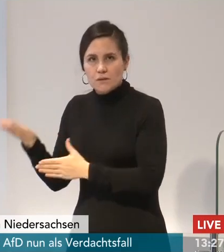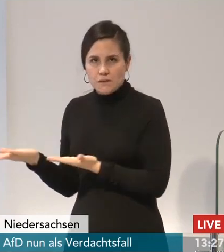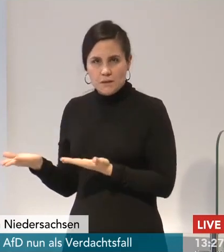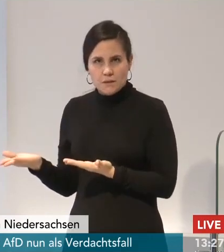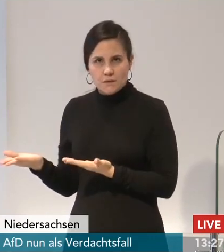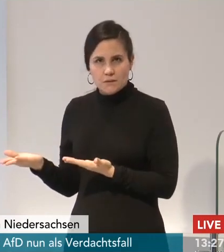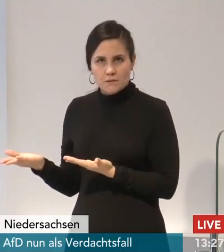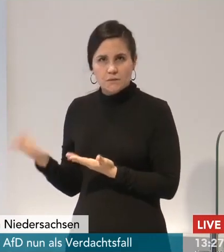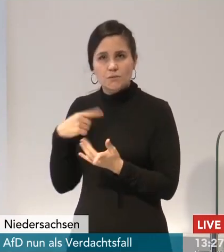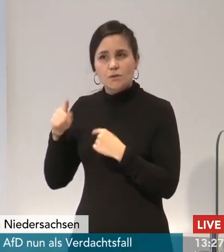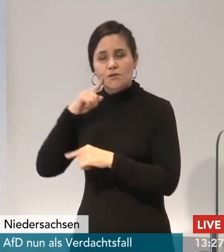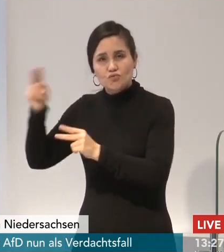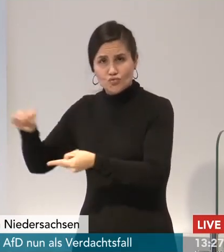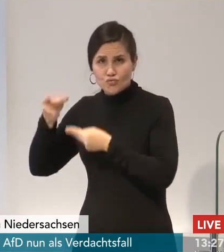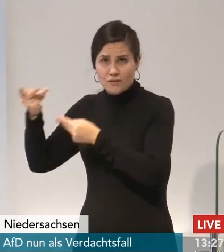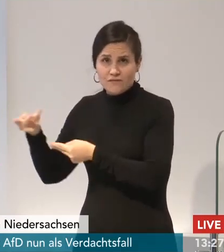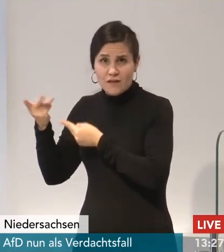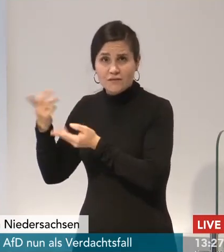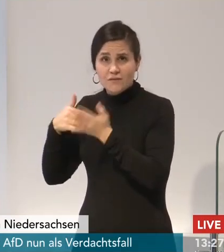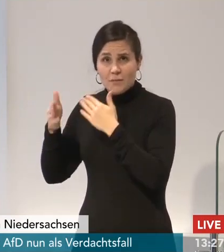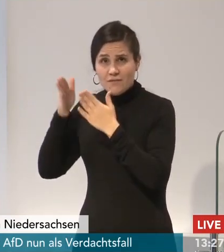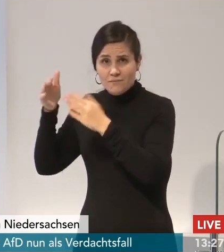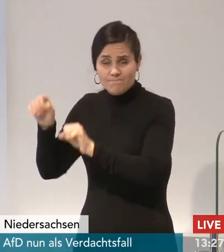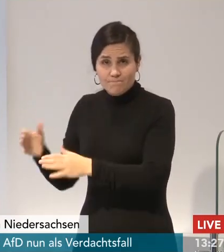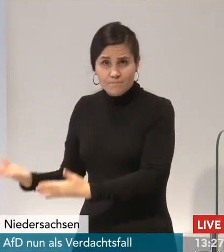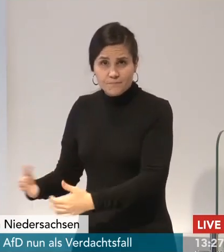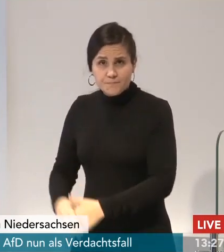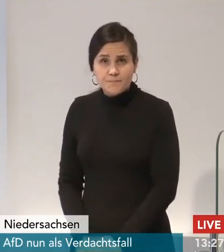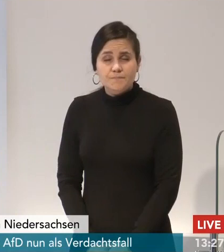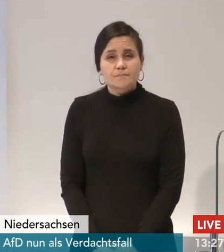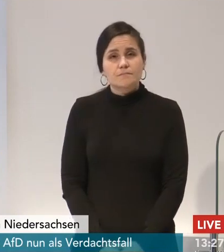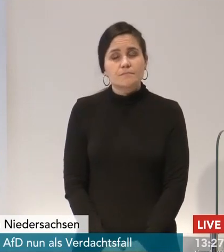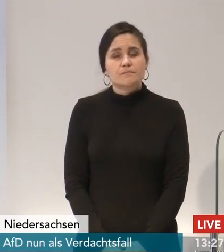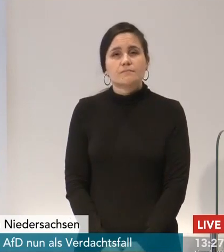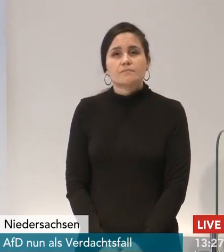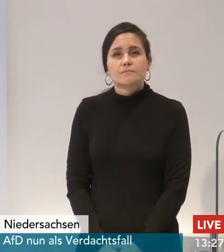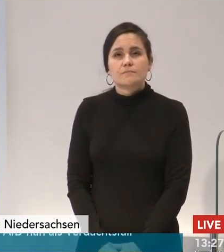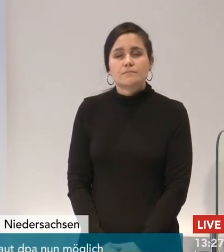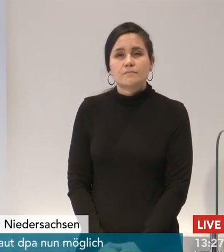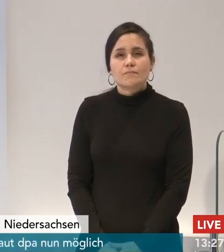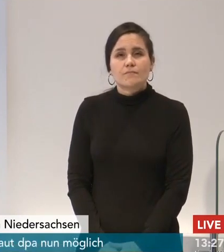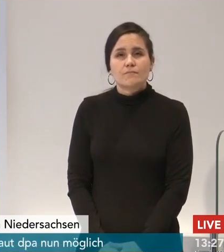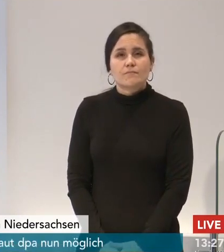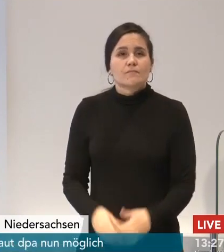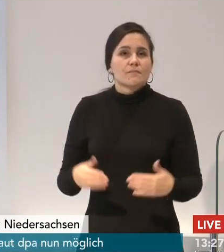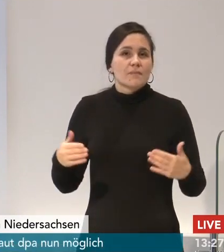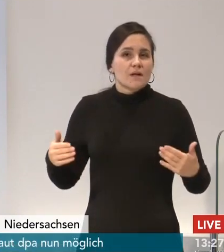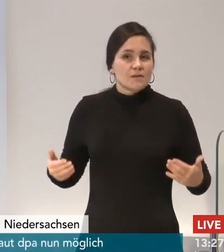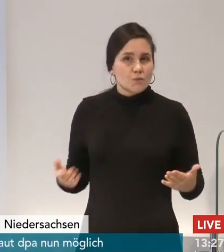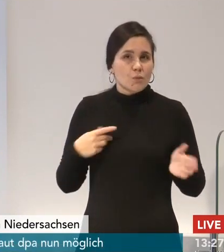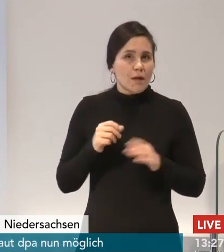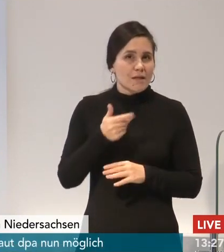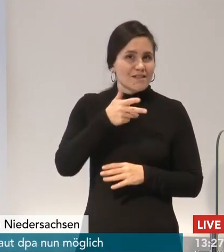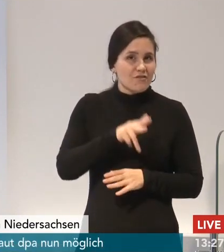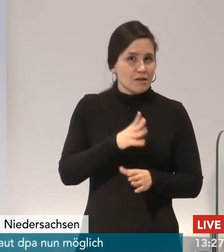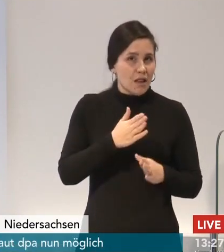Im ersten Quartal werden wir aber nach den Ergebnissen des Impfgipfels damit noch nicht zu rechnen haben. Aber ich habe